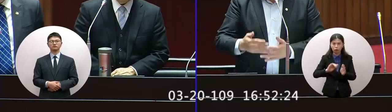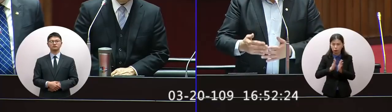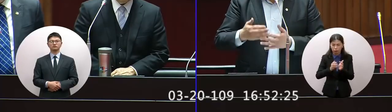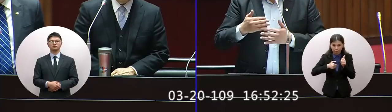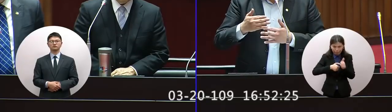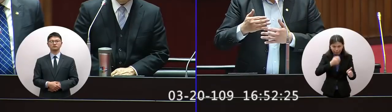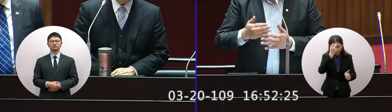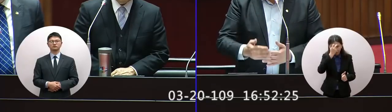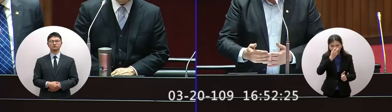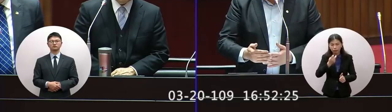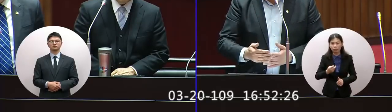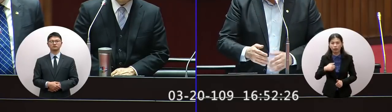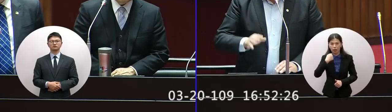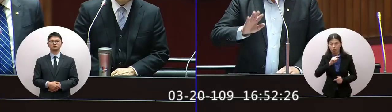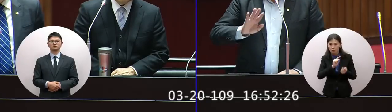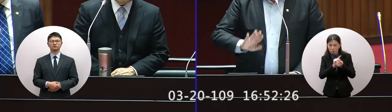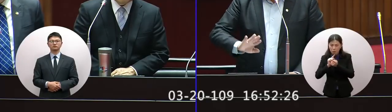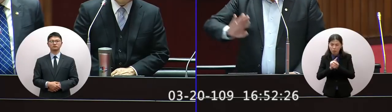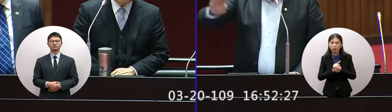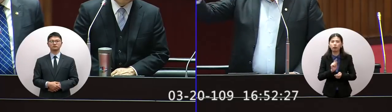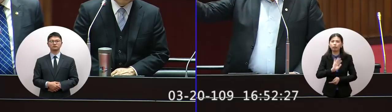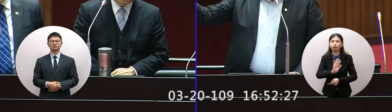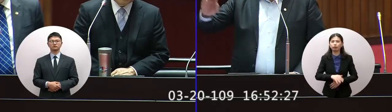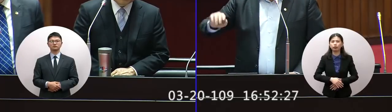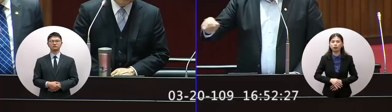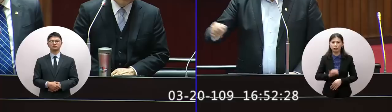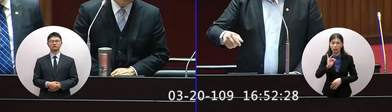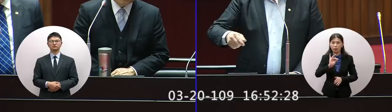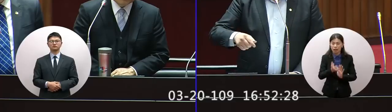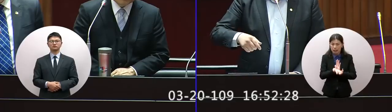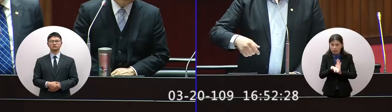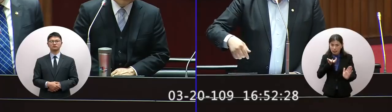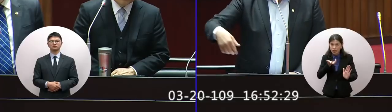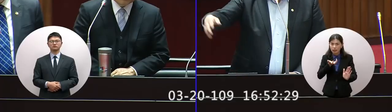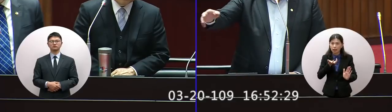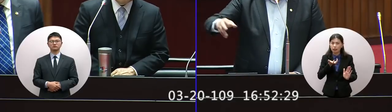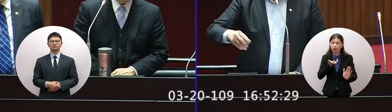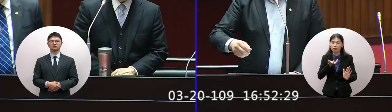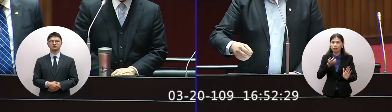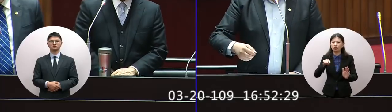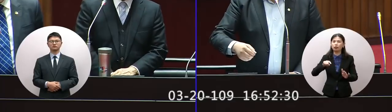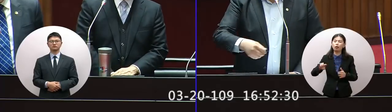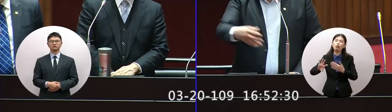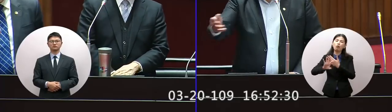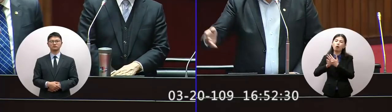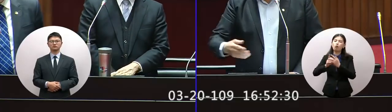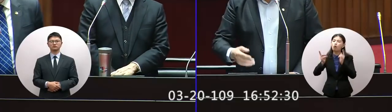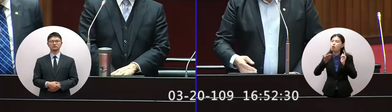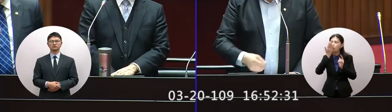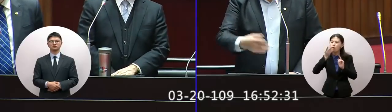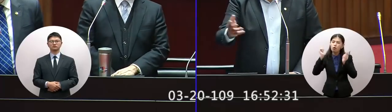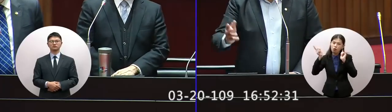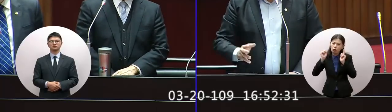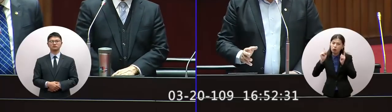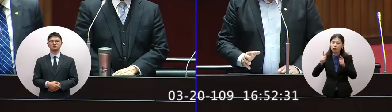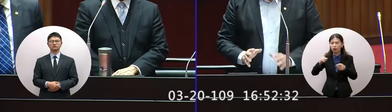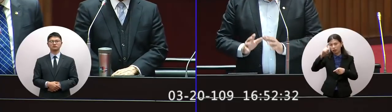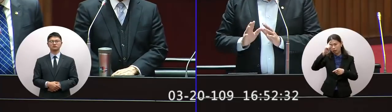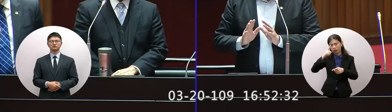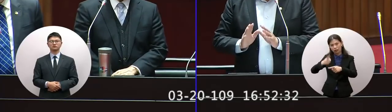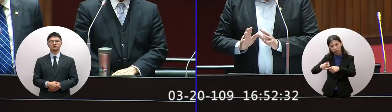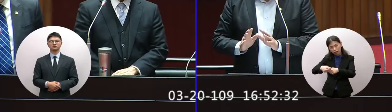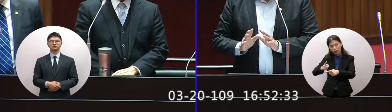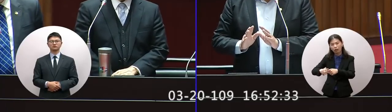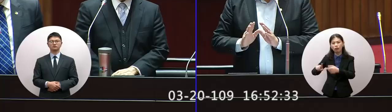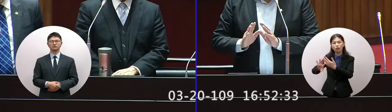盡量避免國內的接觸史在100例以前遭出一桌的回來有的去西方回來海幾個月還是海兩三天